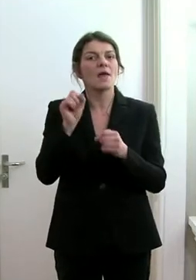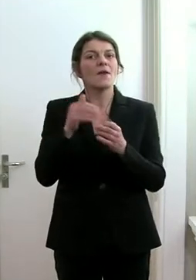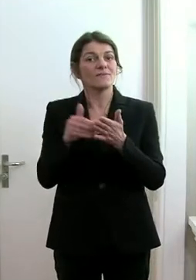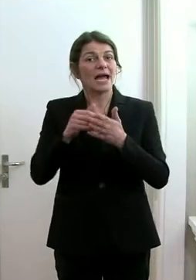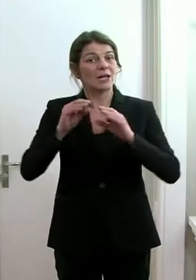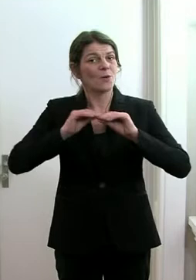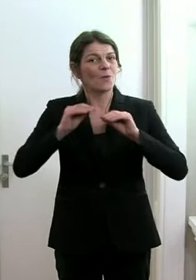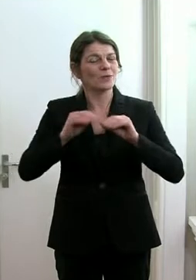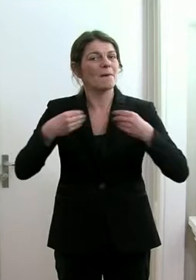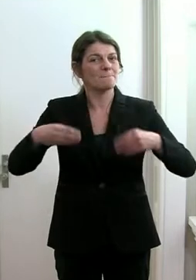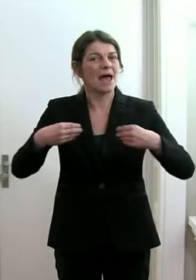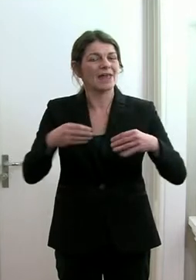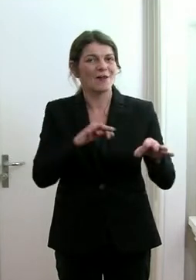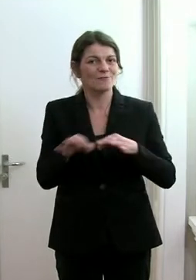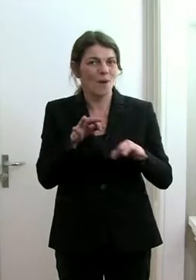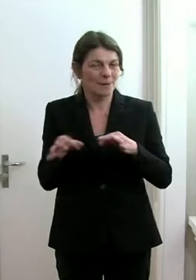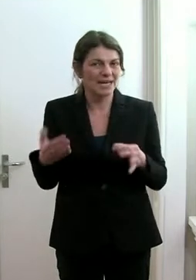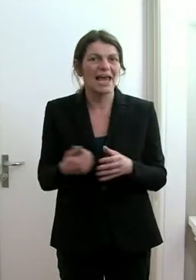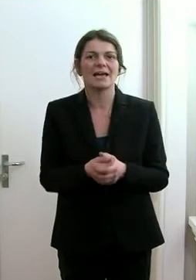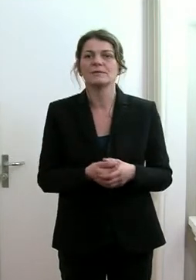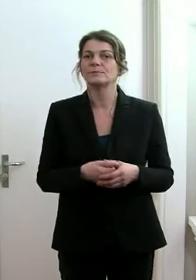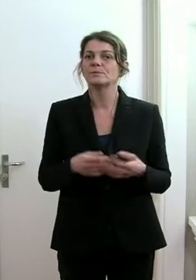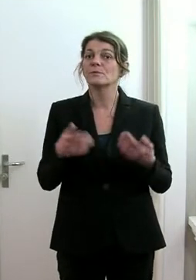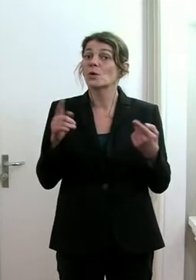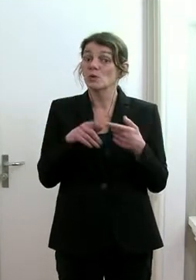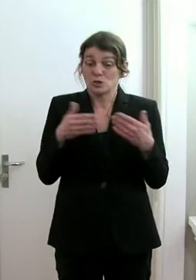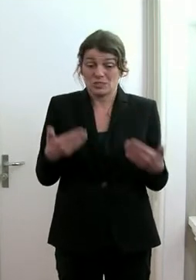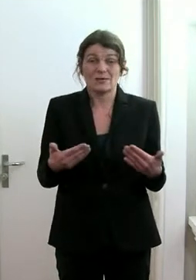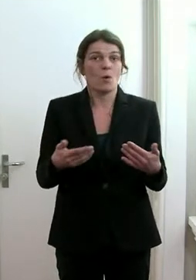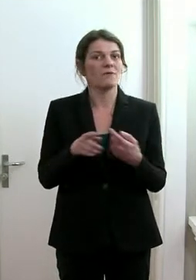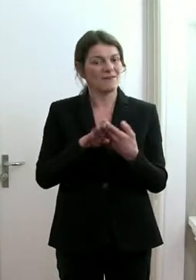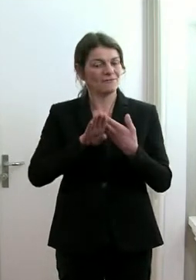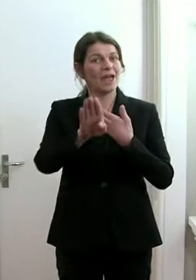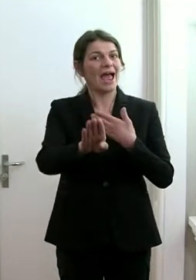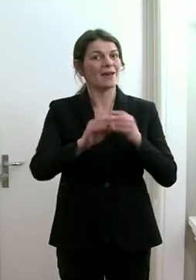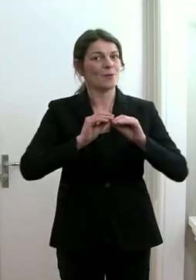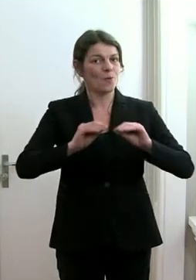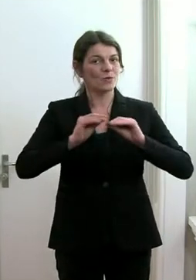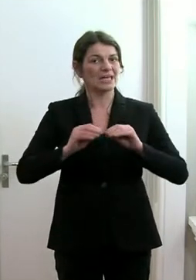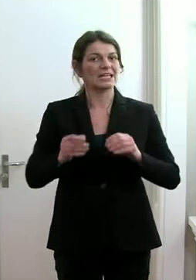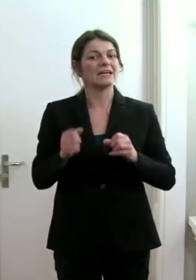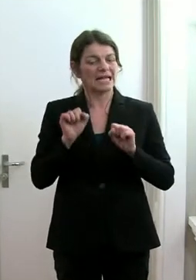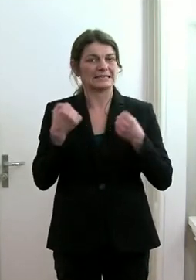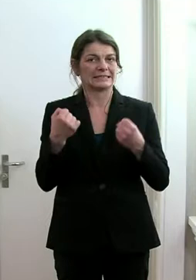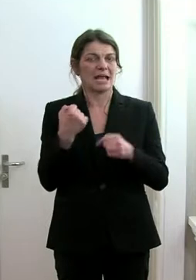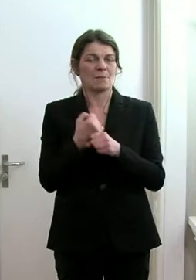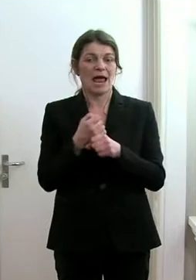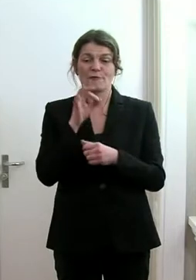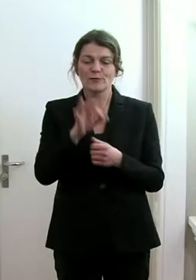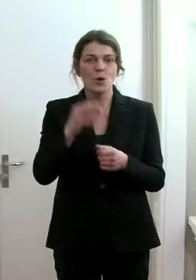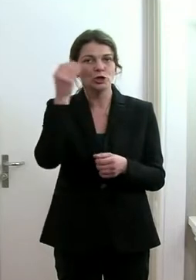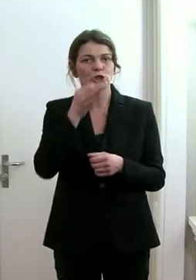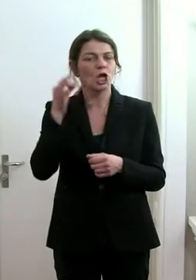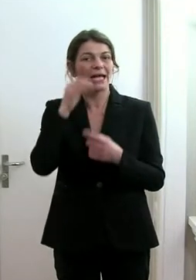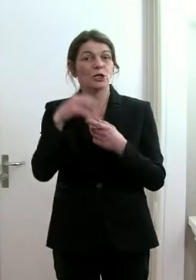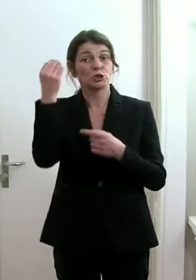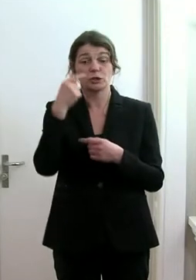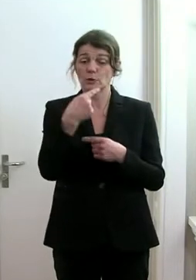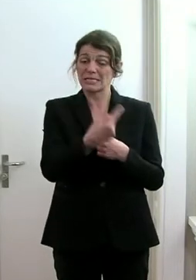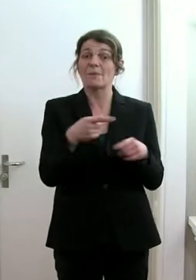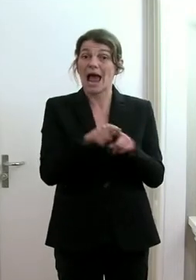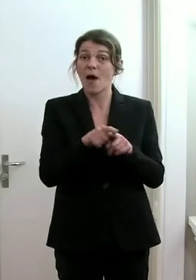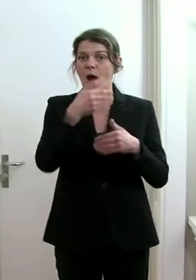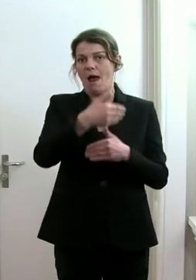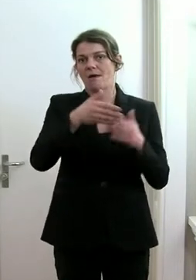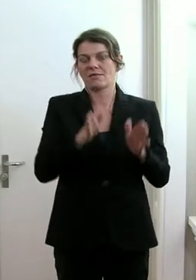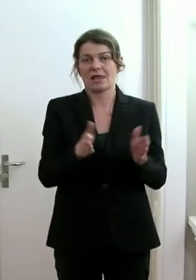weiterhin Unterrichtsmaterial vorbereiten und so eben den Fernunterricht sicherstellen können für die Schülerinnen und Schüler, die ebenfalls in Quarantäne